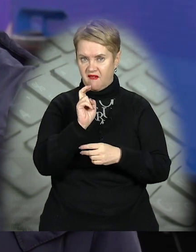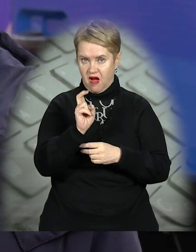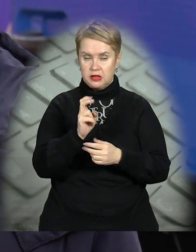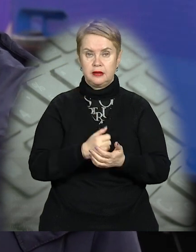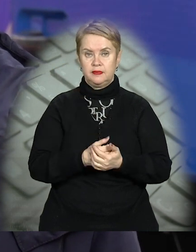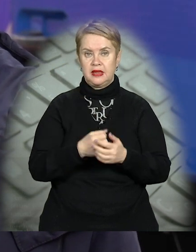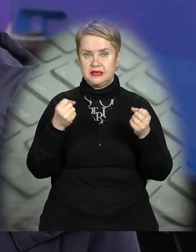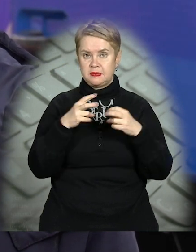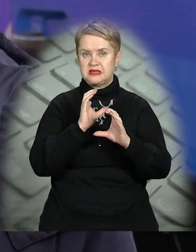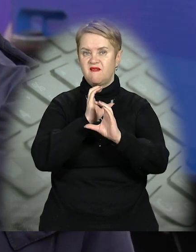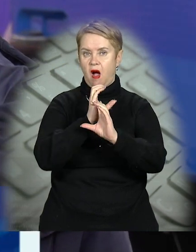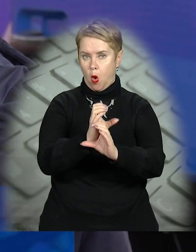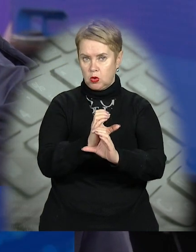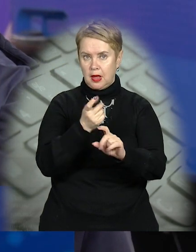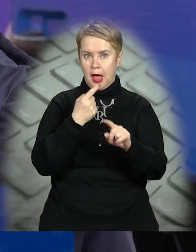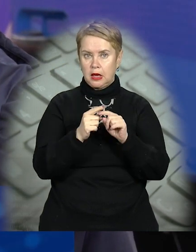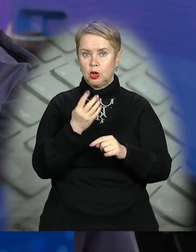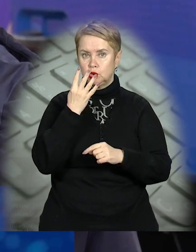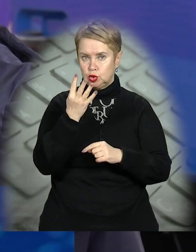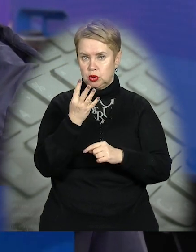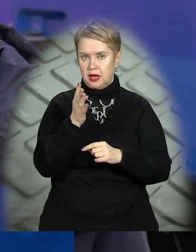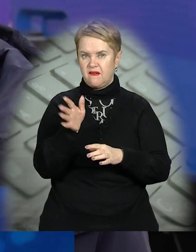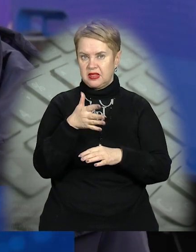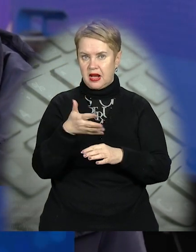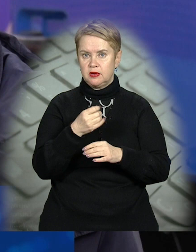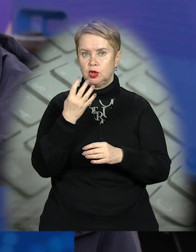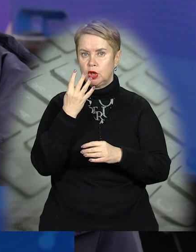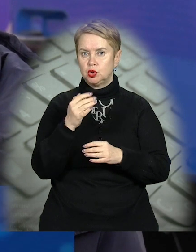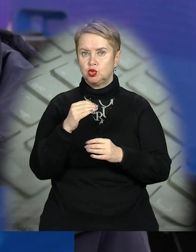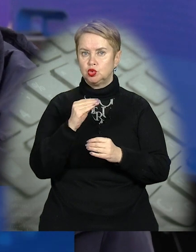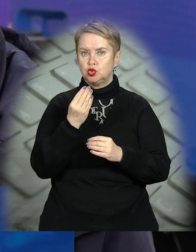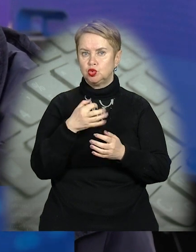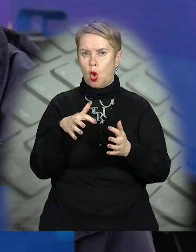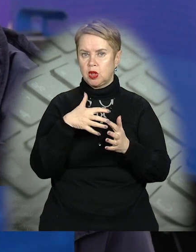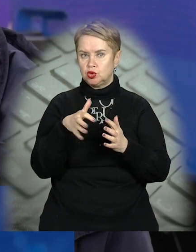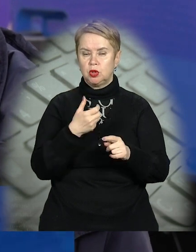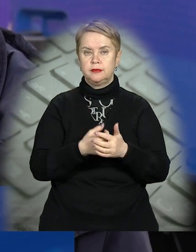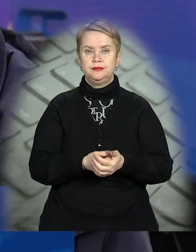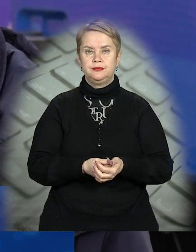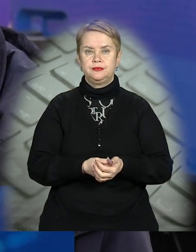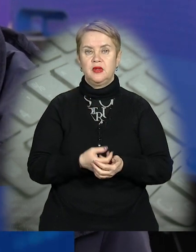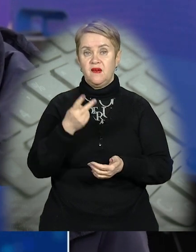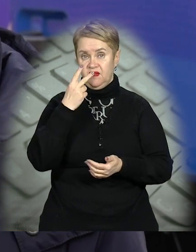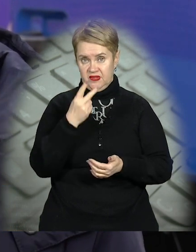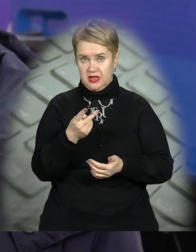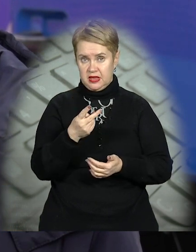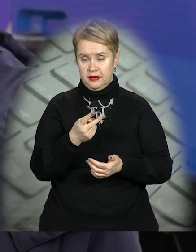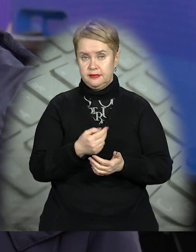спецвагонів. Це 4 віхрівих і 10 щоточних. Також тут ви бачите